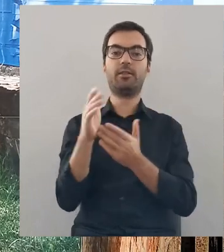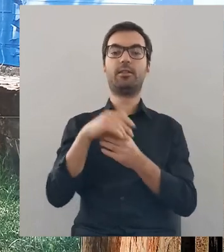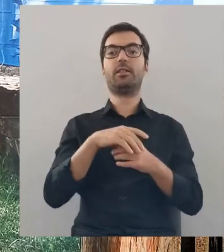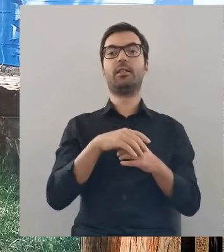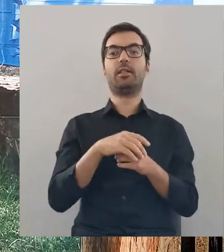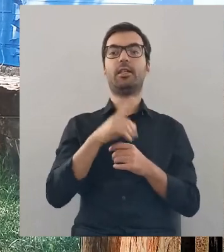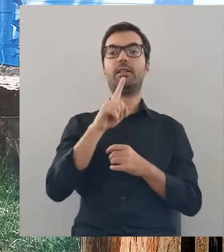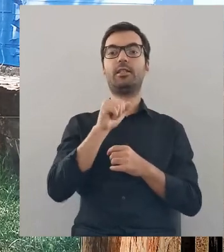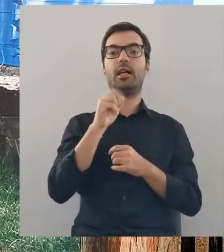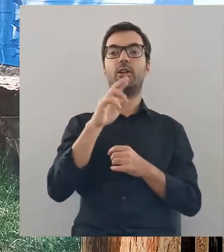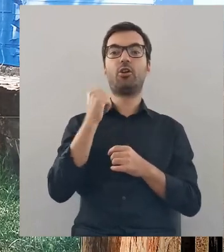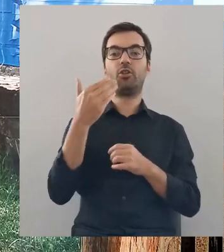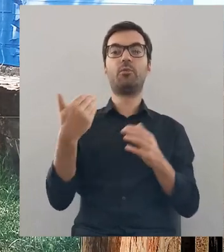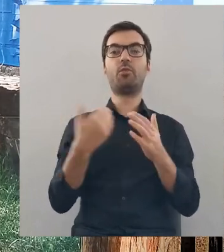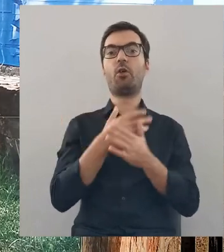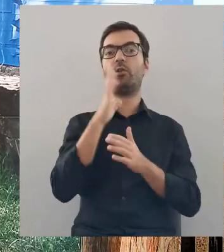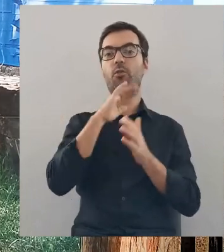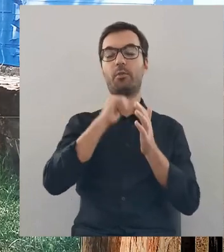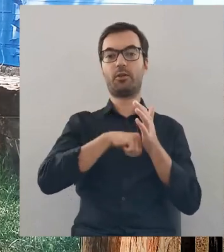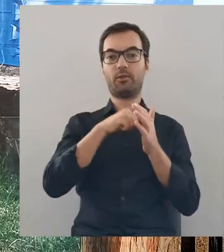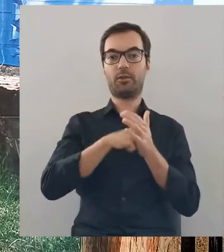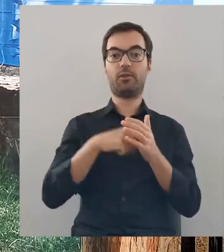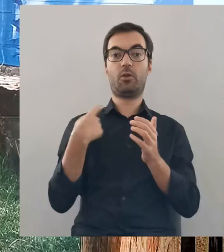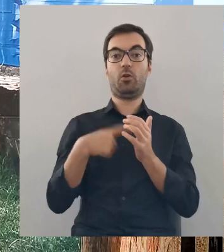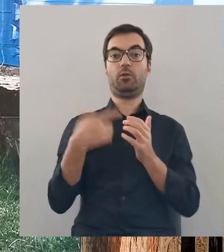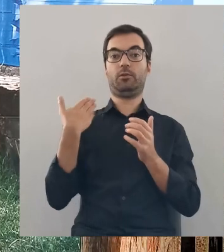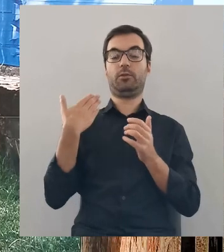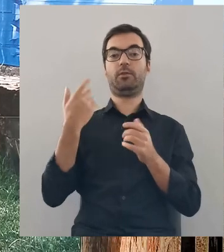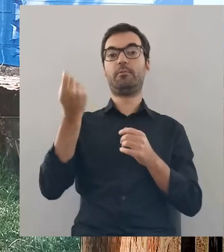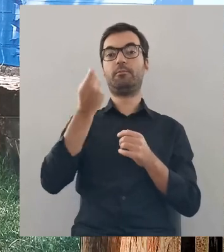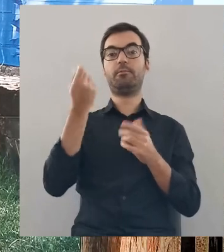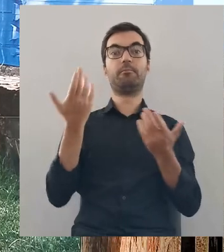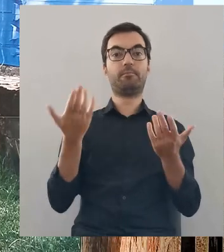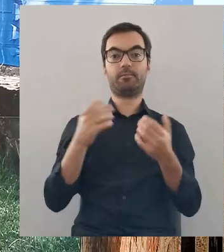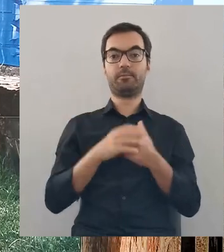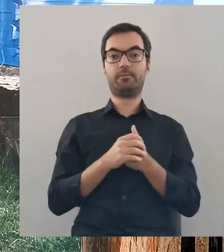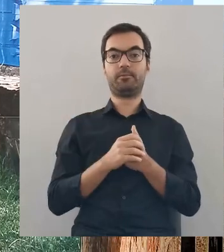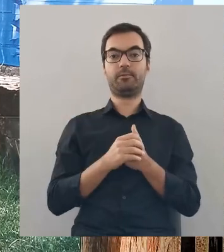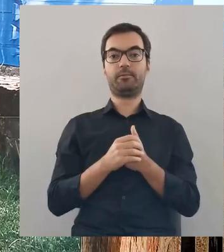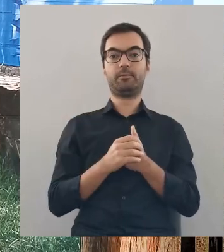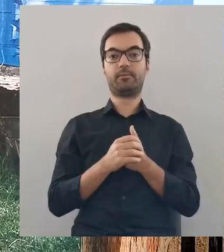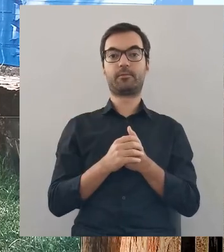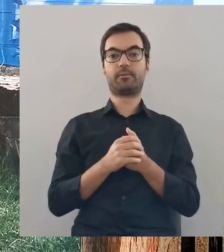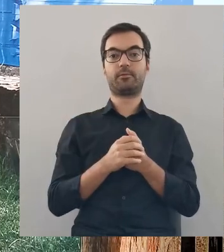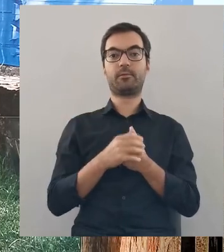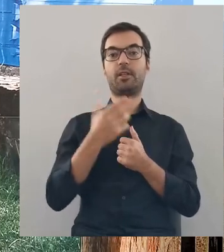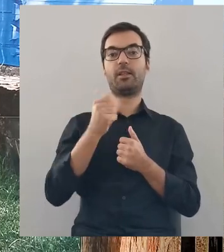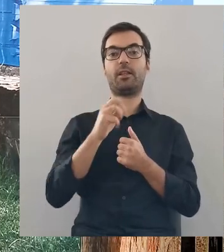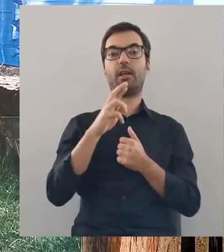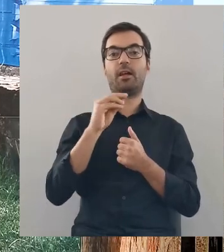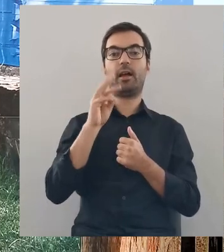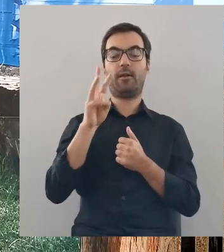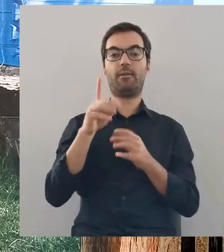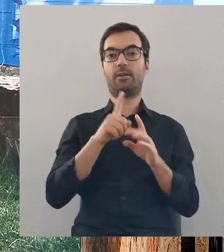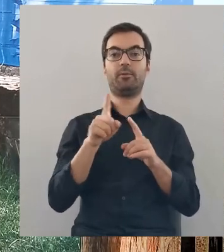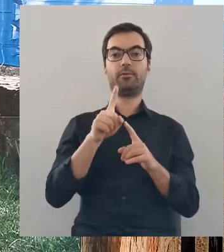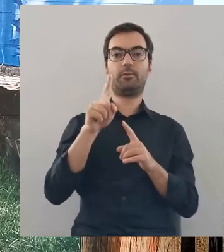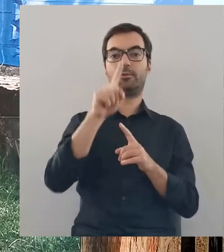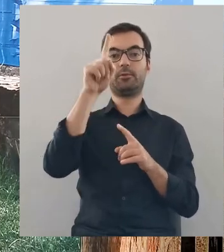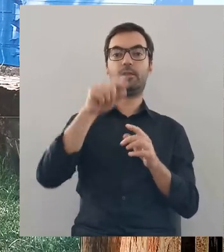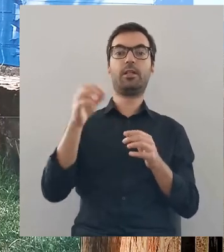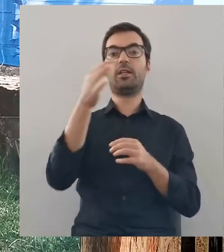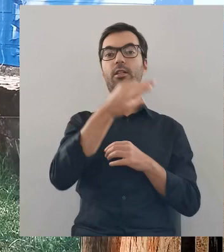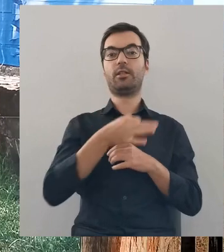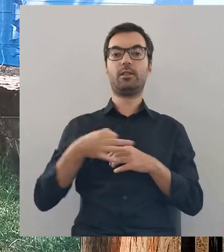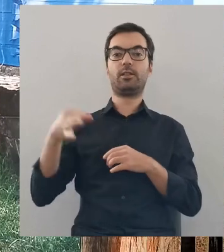aż do Zakroczymia i Nowego Dworu Mazowieckiego. Ostatnio wędrowaliśmy sobie Narwią w